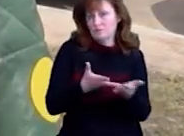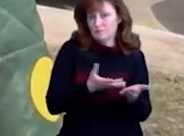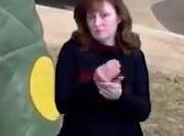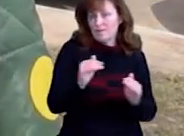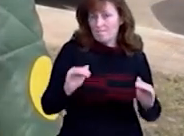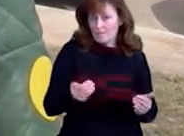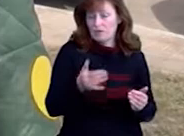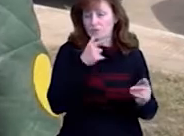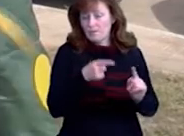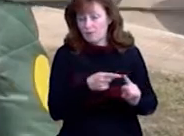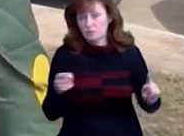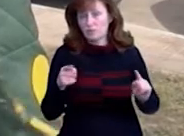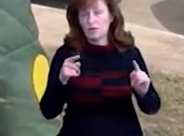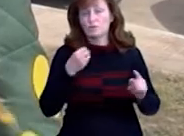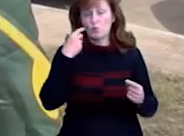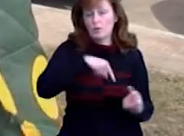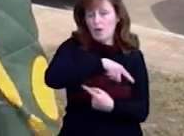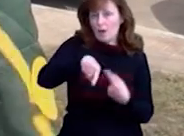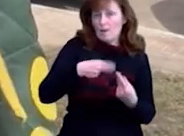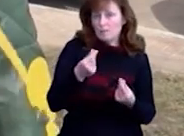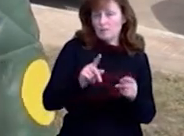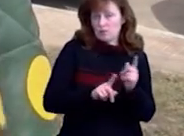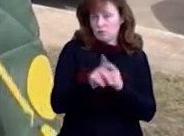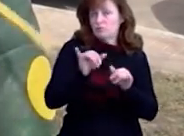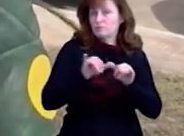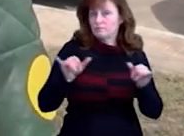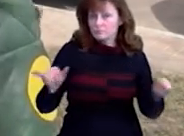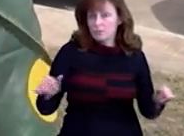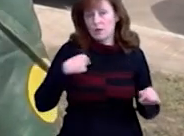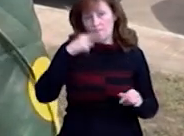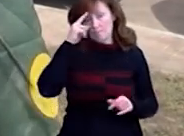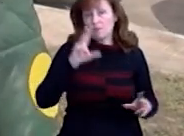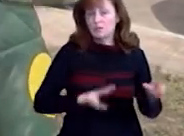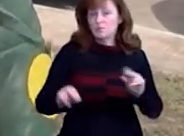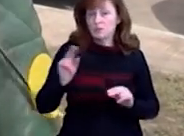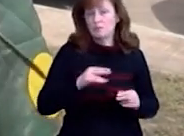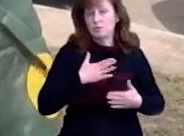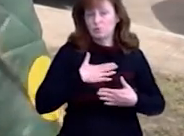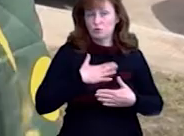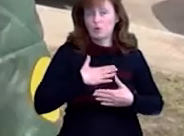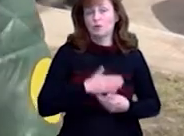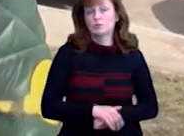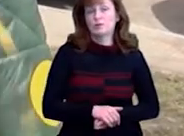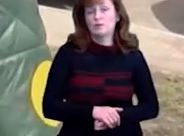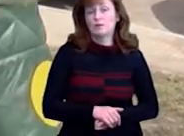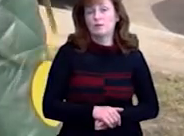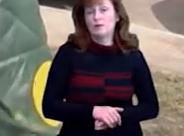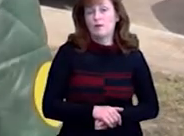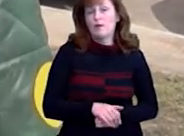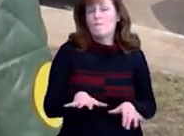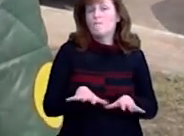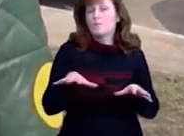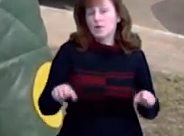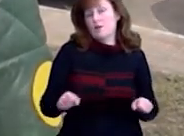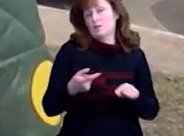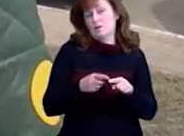податку на час, коли бізнес прийде в норму після карантину. Тому сподіваємося, що наша влада